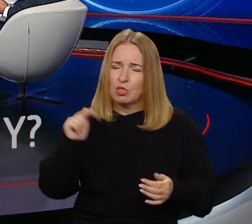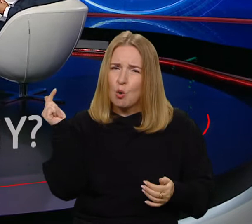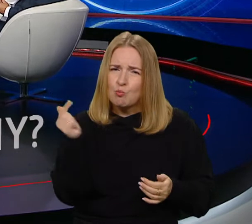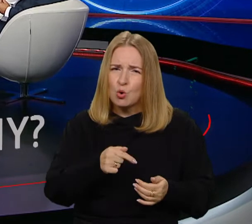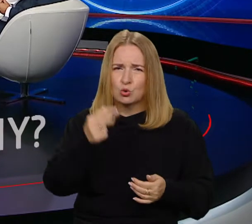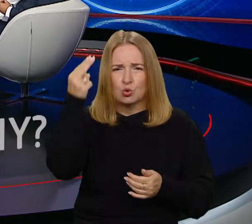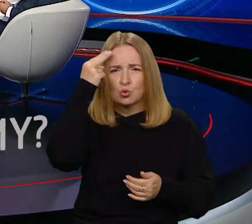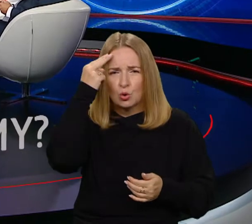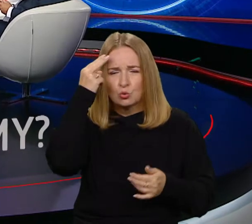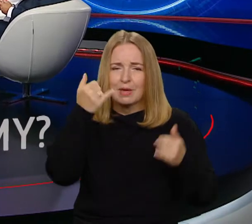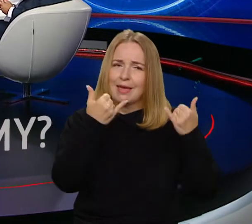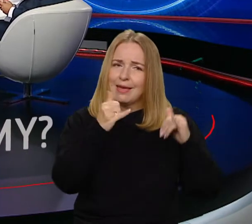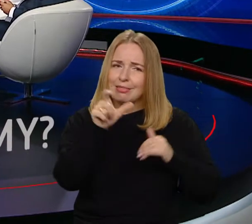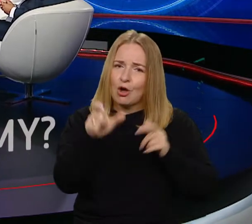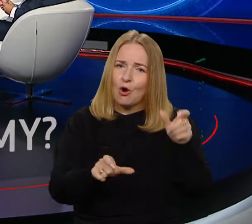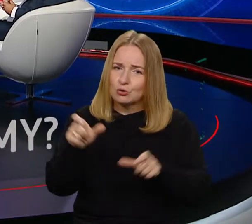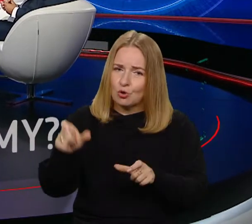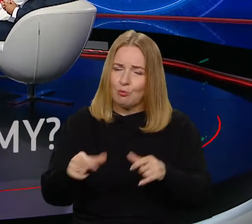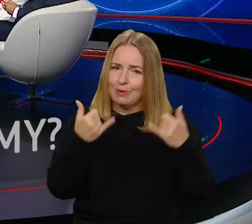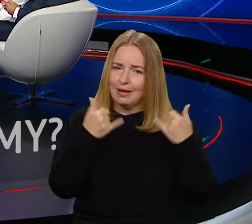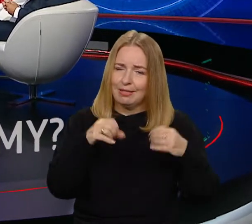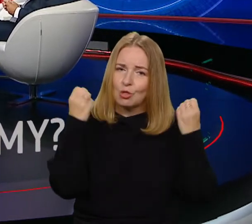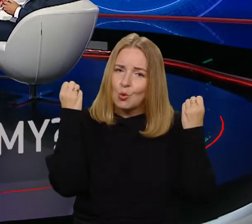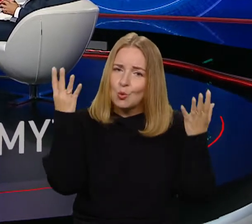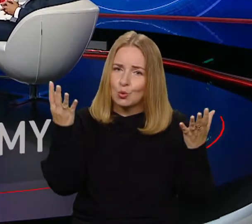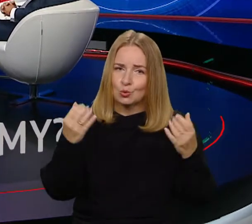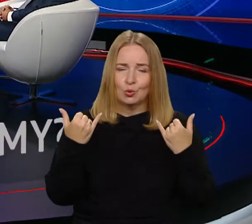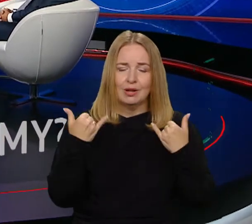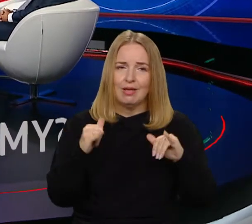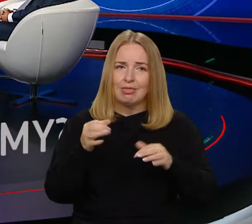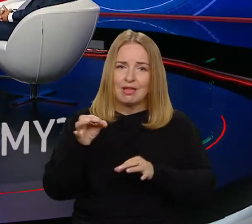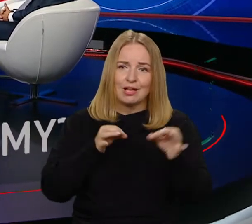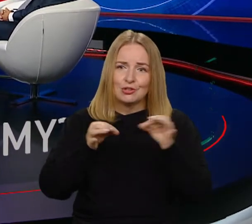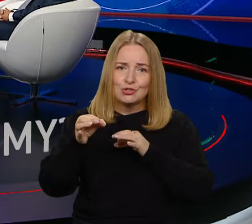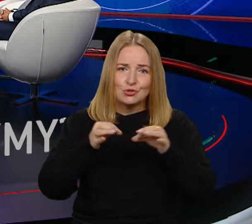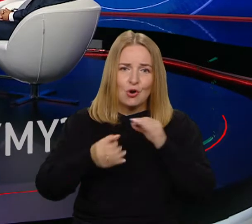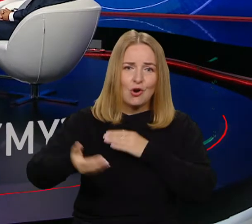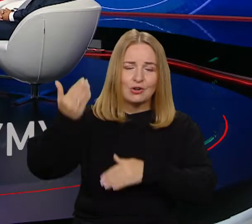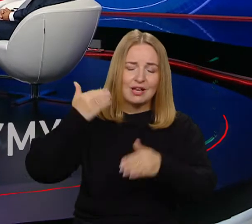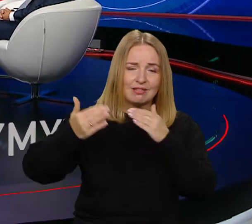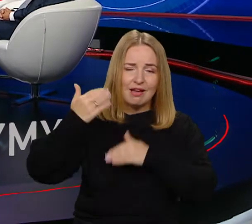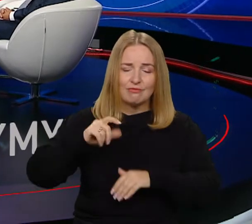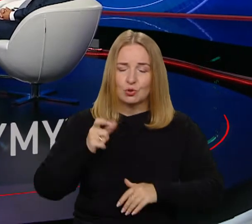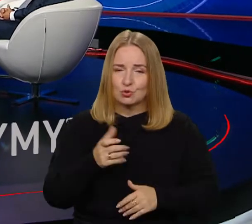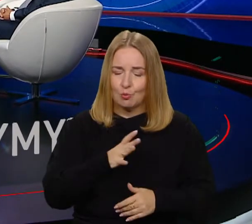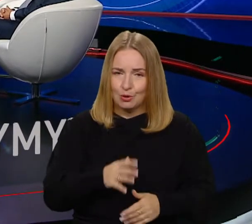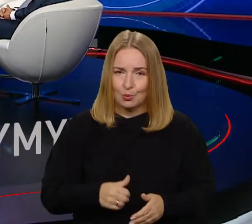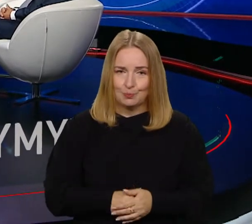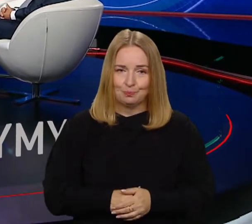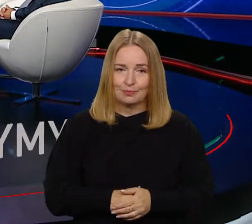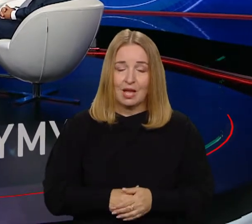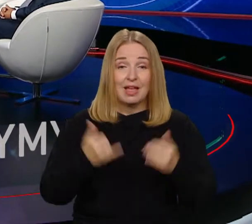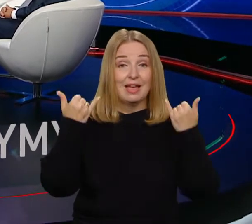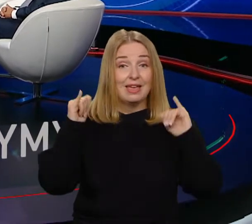innych epok. To ja mam bardzo ciekawy cytat, który znalazłem na potrzeby naszego dzisiejszego spotkania. Inna kultura i